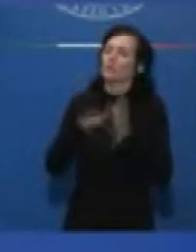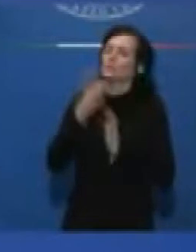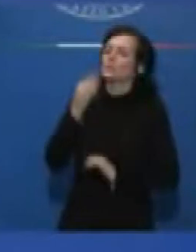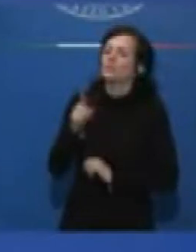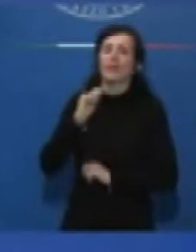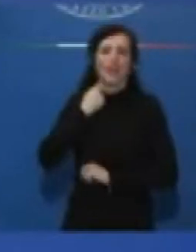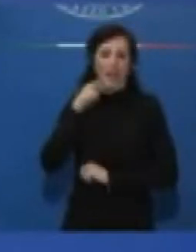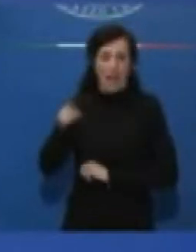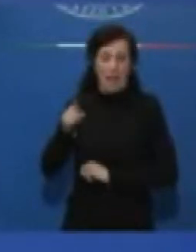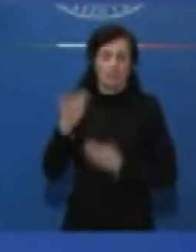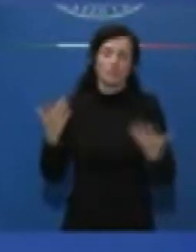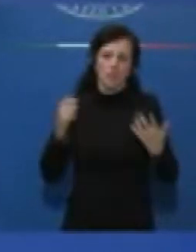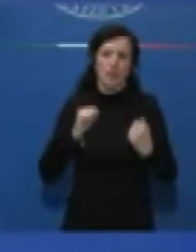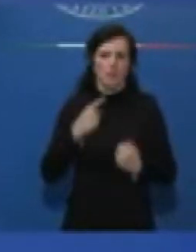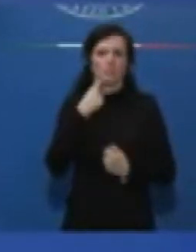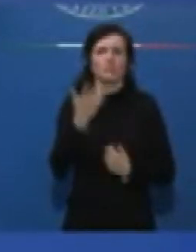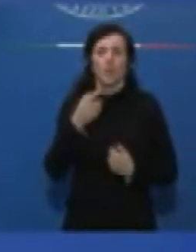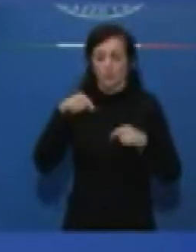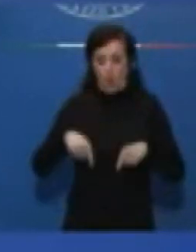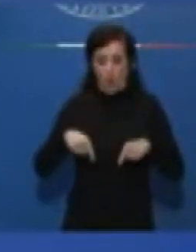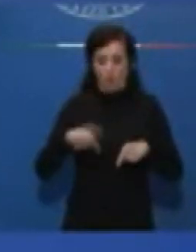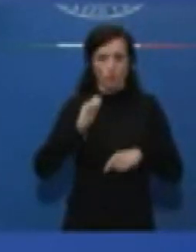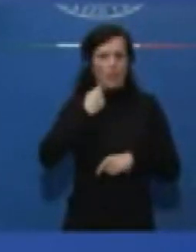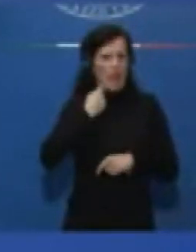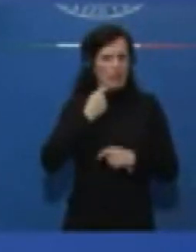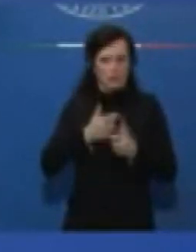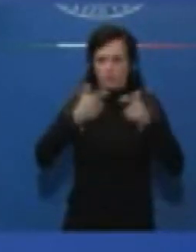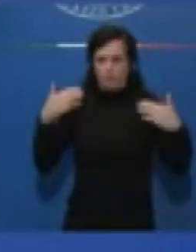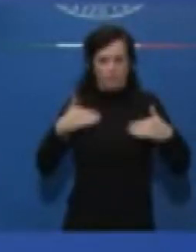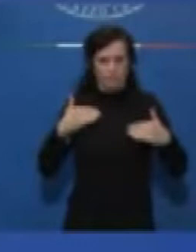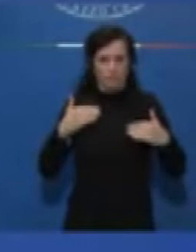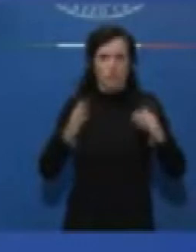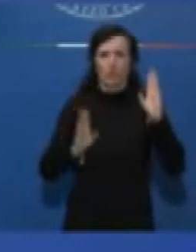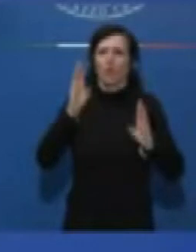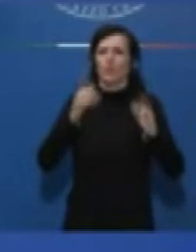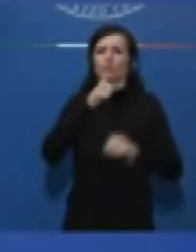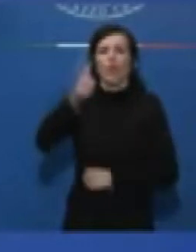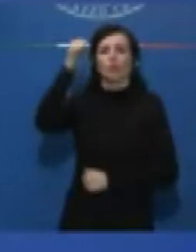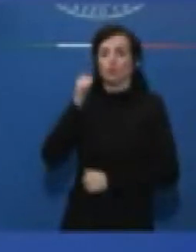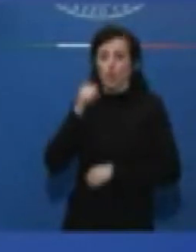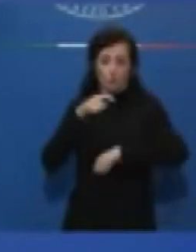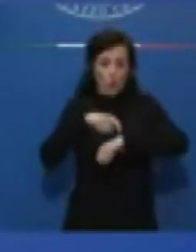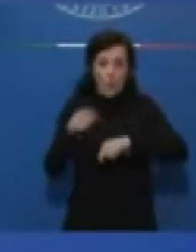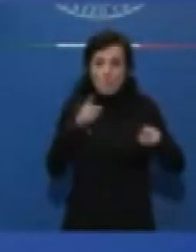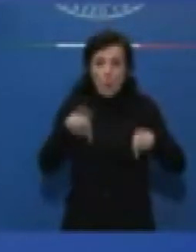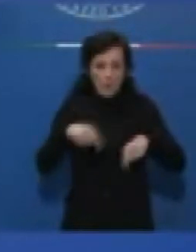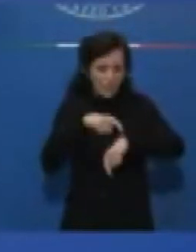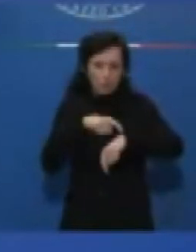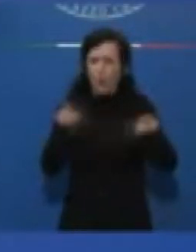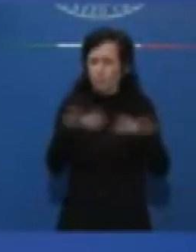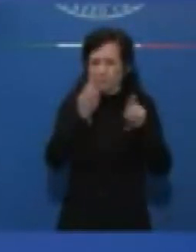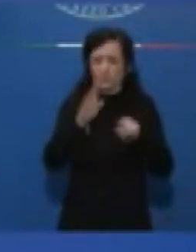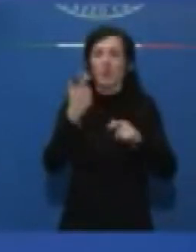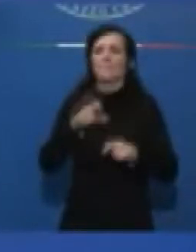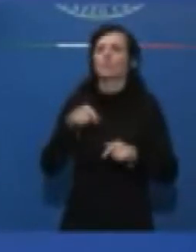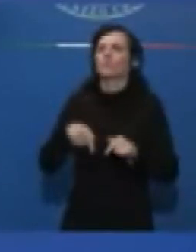Essendoci oggi più gas di un anno fa a questa stessa ora, perché paradossalmente in questo momento gli esportatori fanno fluire